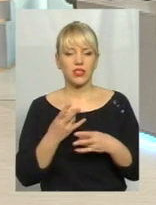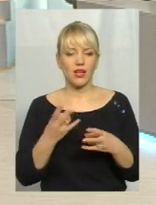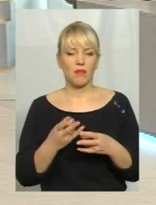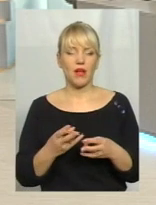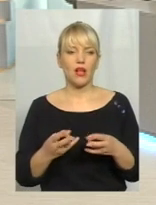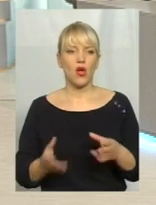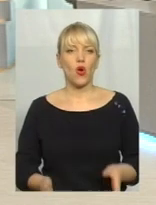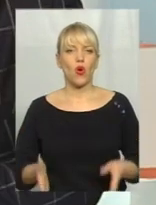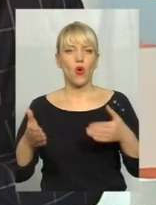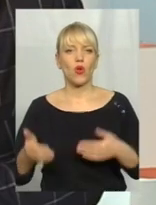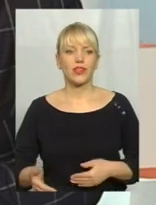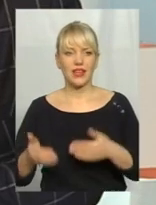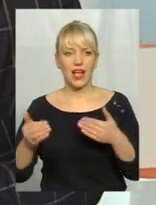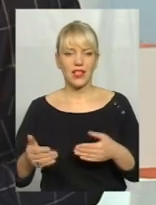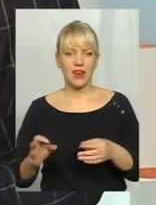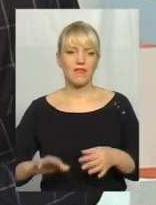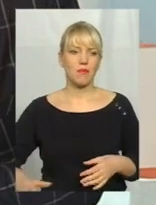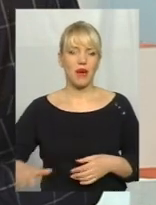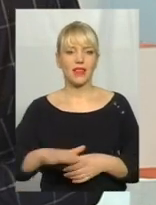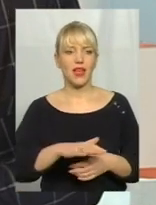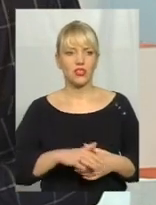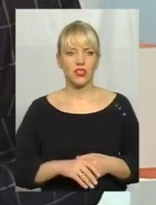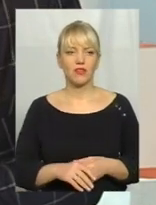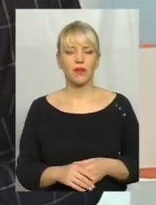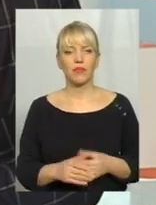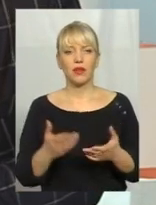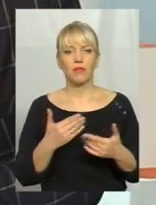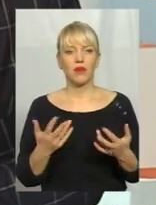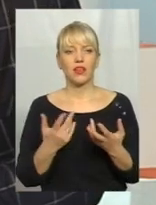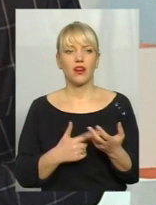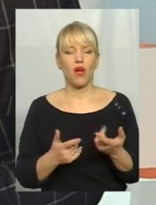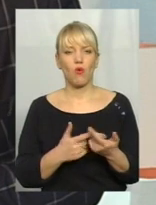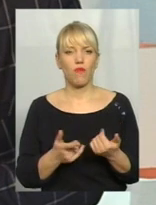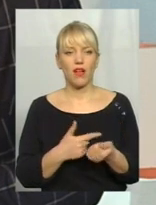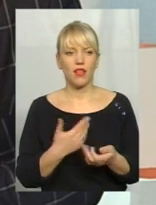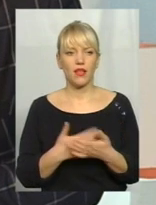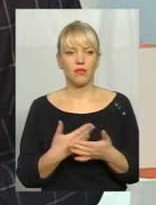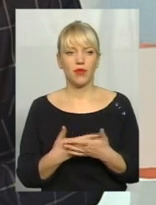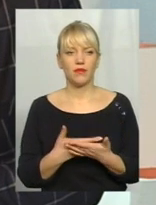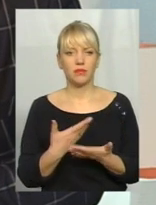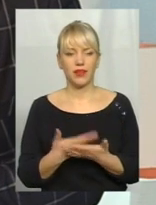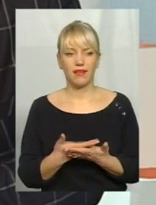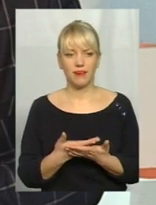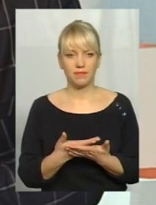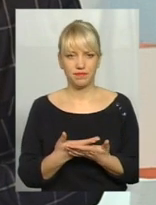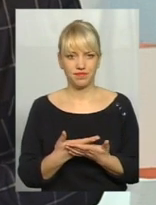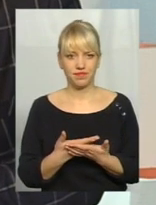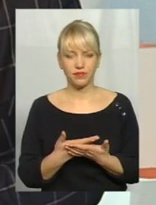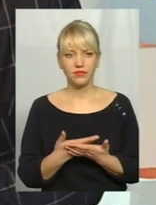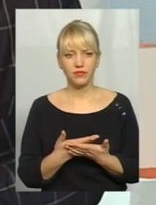відкрите? Контейнерів ми рахували, що десь біля, біля, це приблизно,